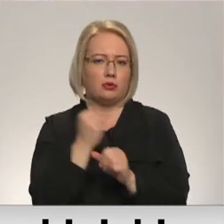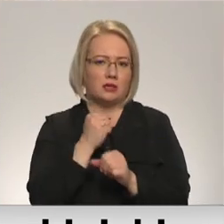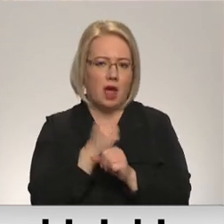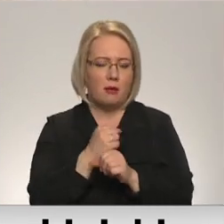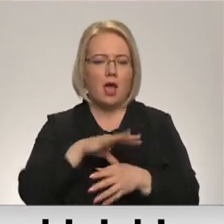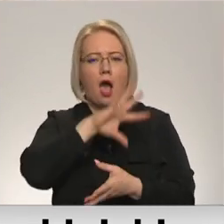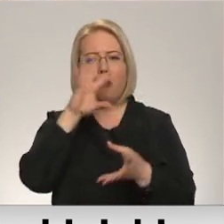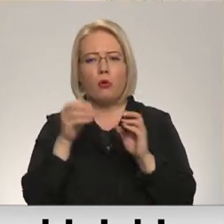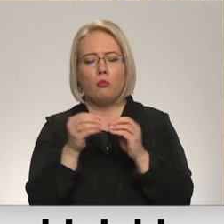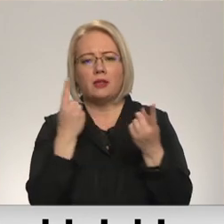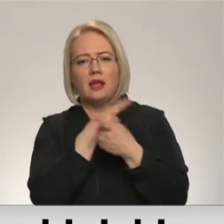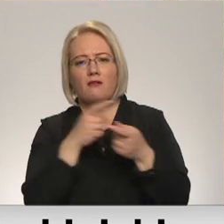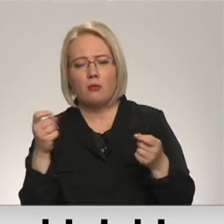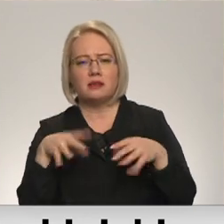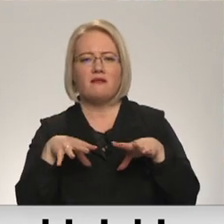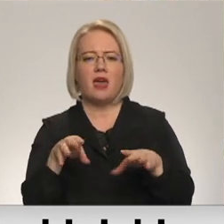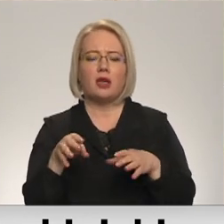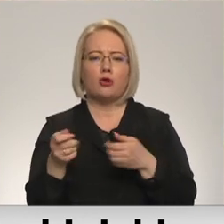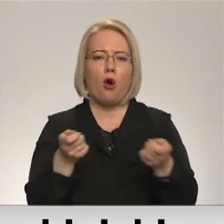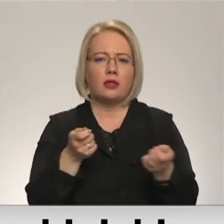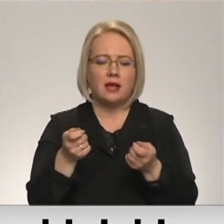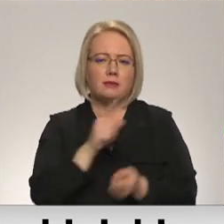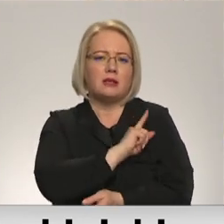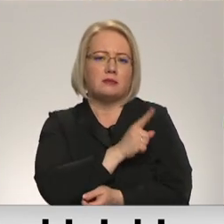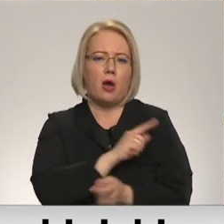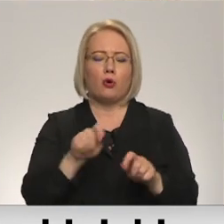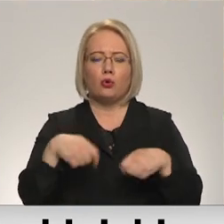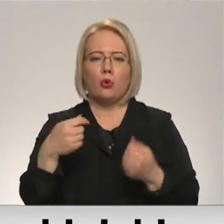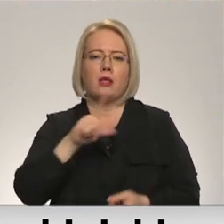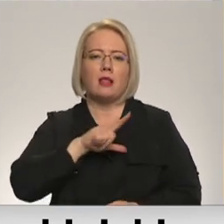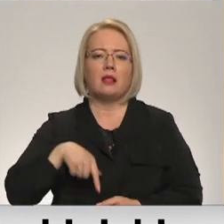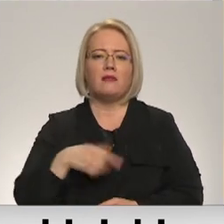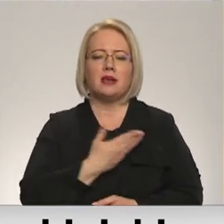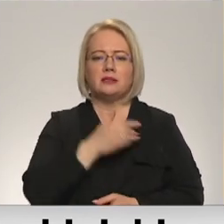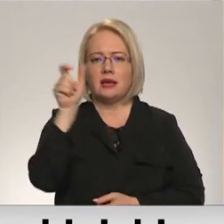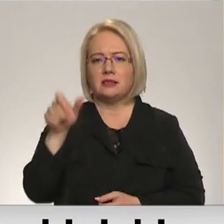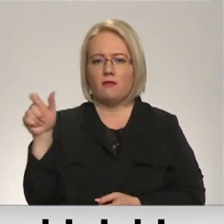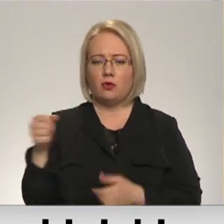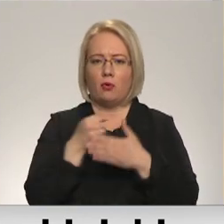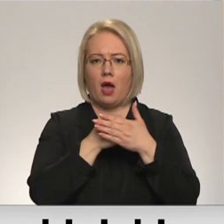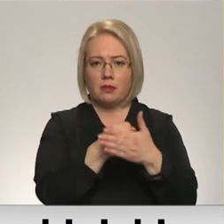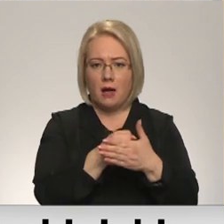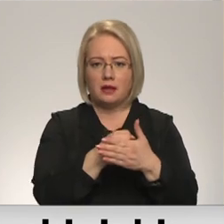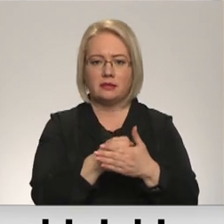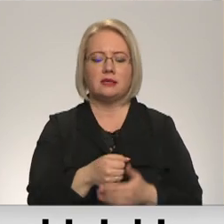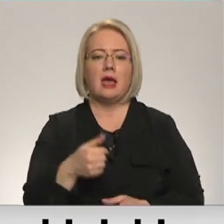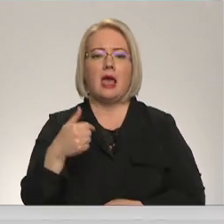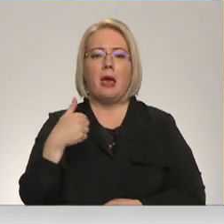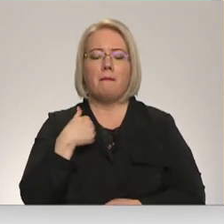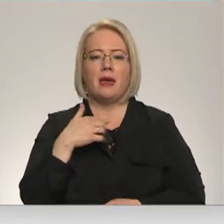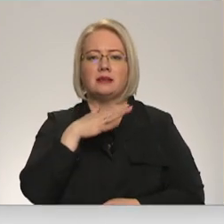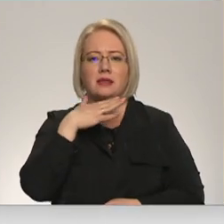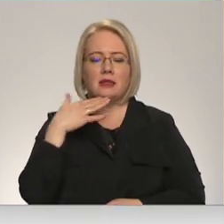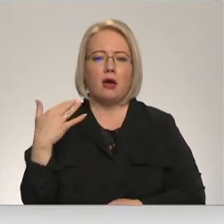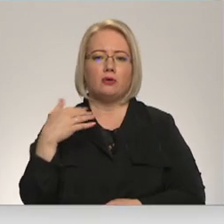apkopota informācija veikta koordinācija, tomēr spēku dod Latvijas iedzīvotāji atbalsts. Mēs pat vairāki Ukraiņas izdēvēja